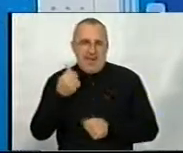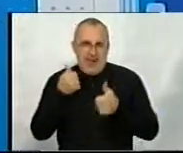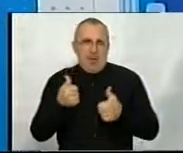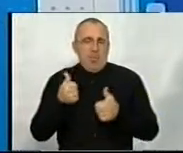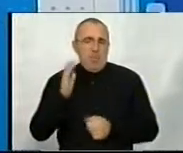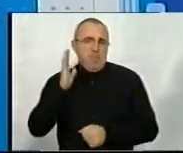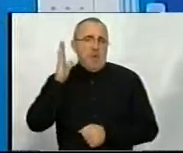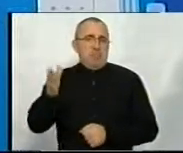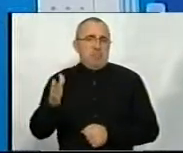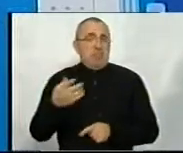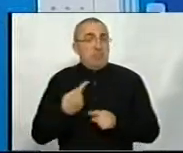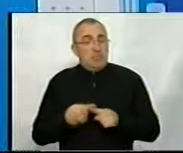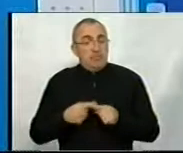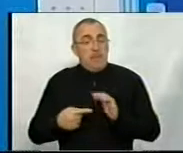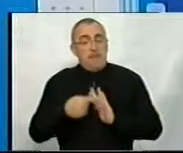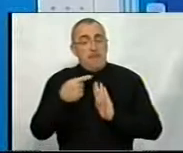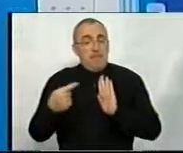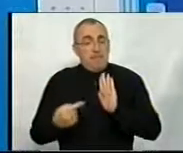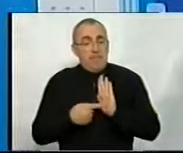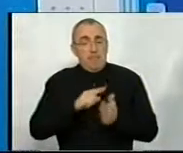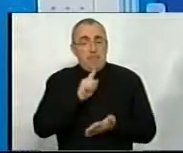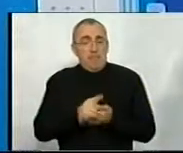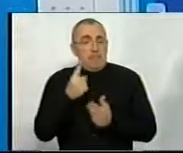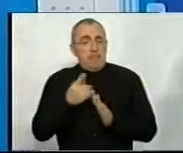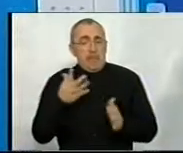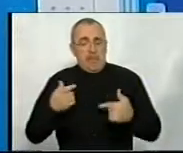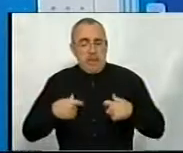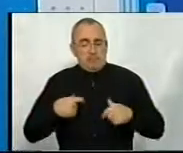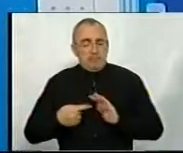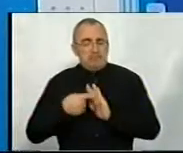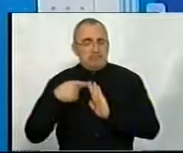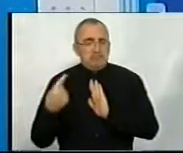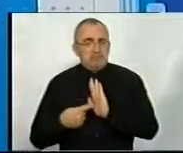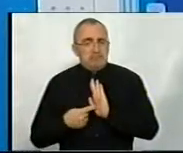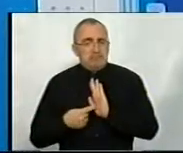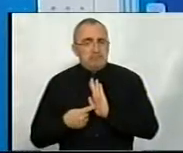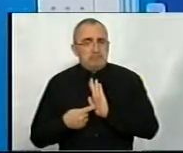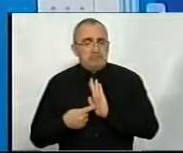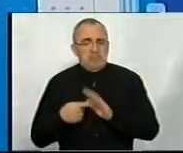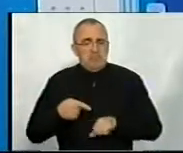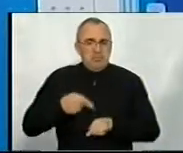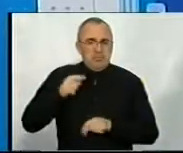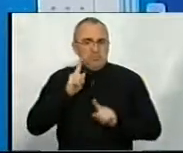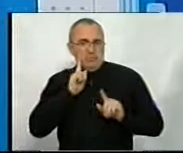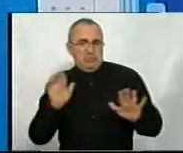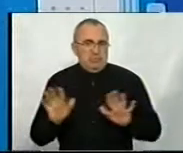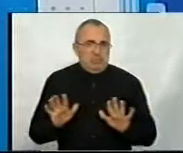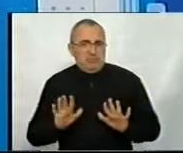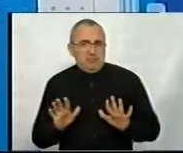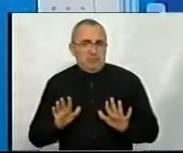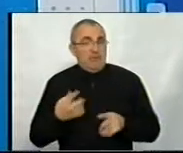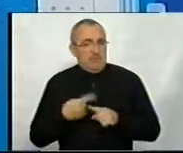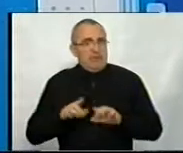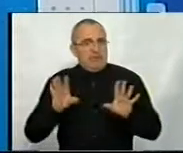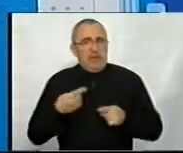Тому це питання людина повинна перш за все для себе поставити. Якщо вона відчуває дискомфорт, то